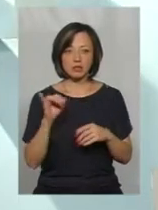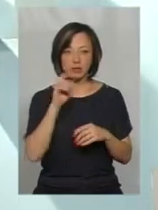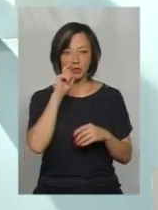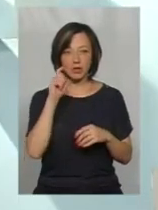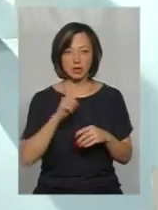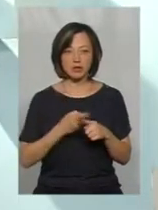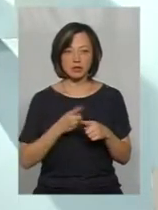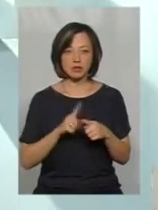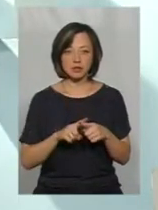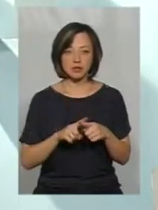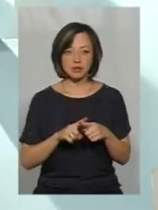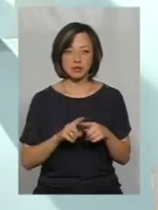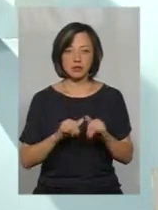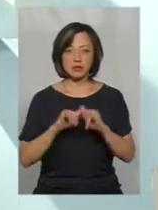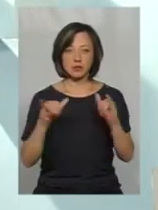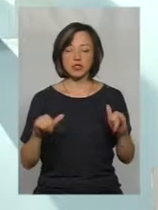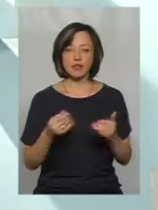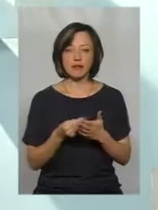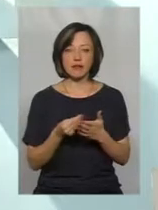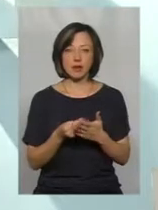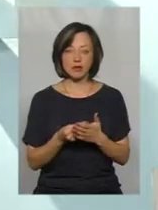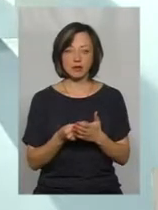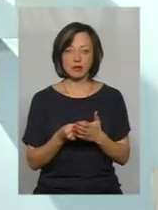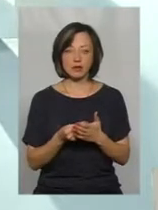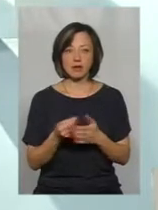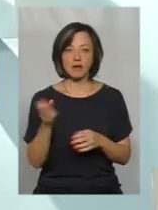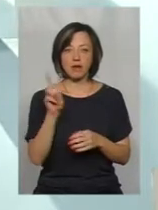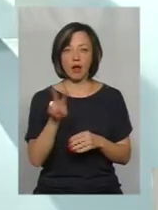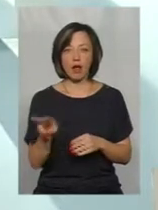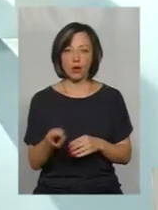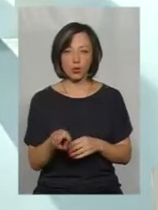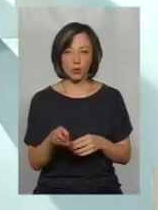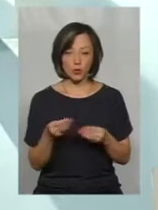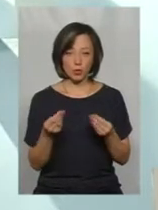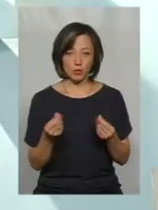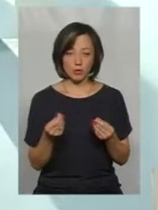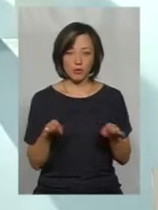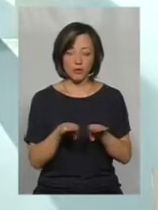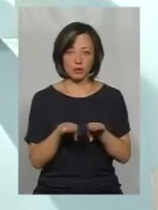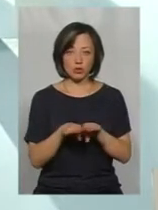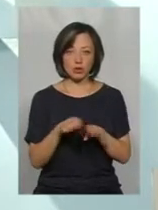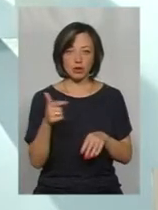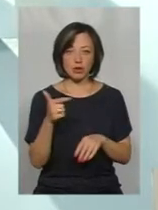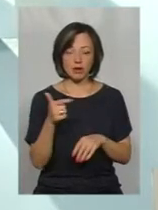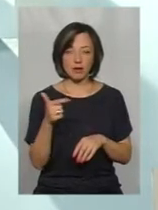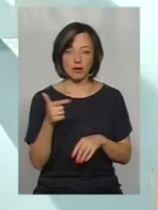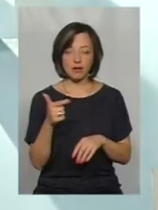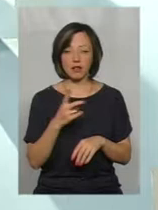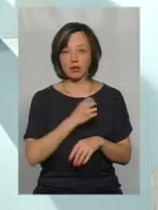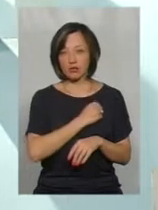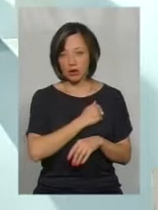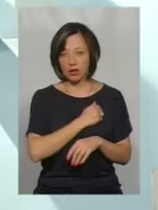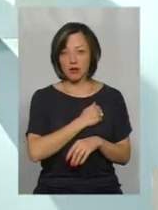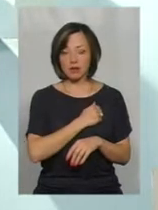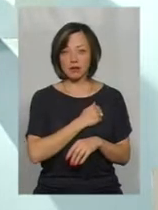Україні. Це збільшення вартості валюти по відношенню до гривні. На жаль,